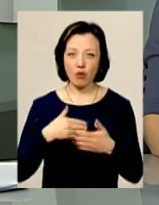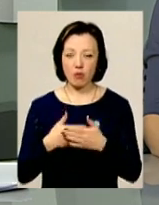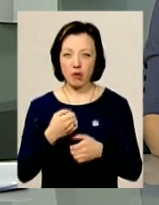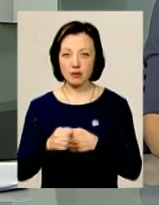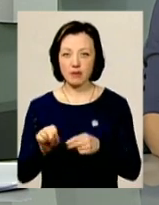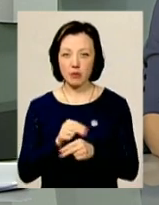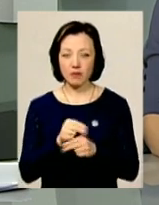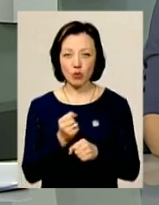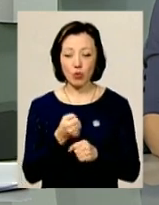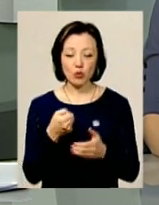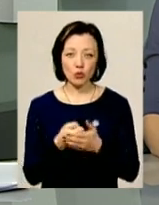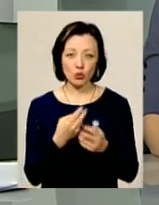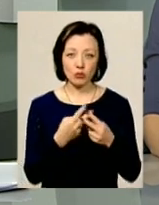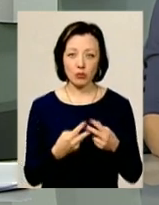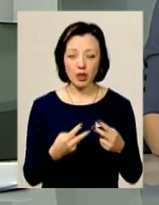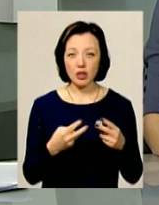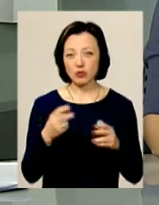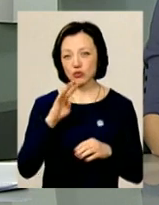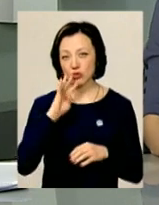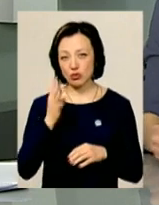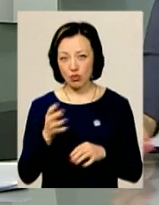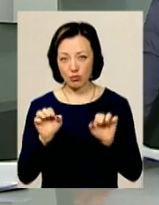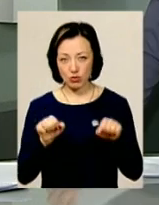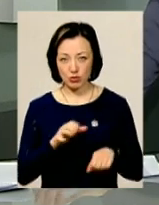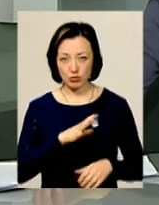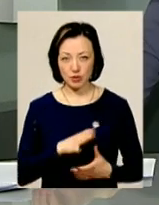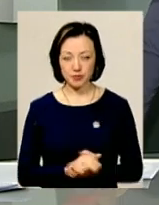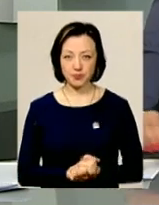виправних робіт до позбавлення волі на строк до 4 років.